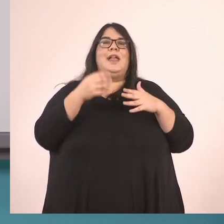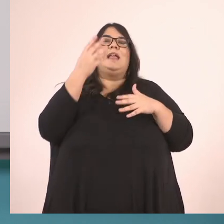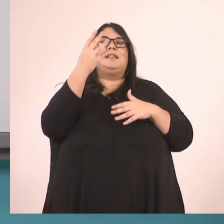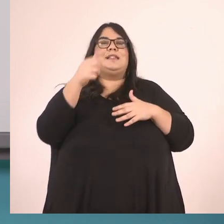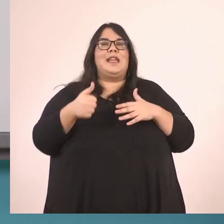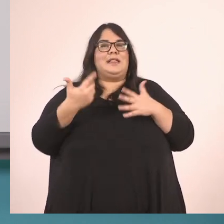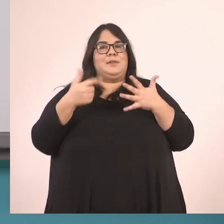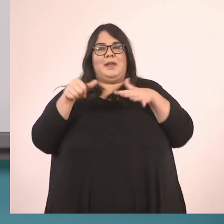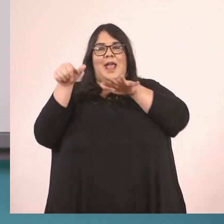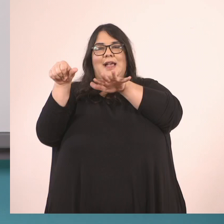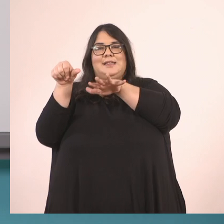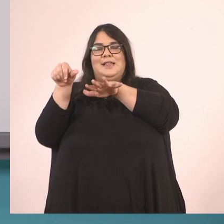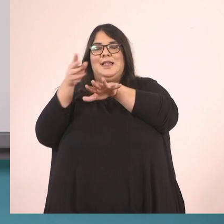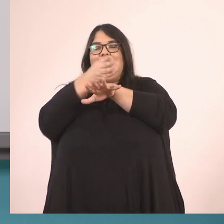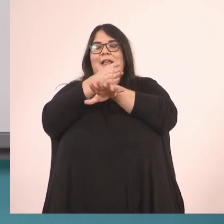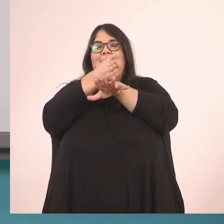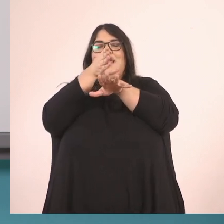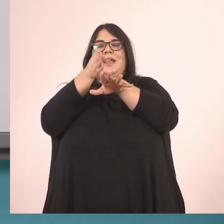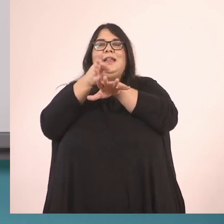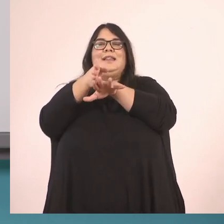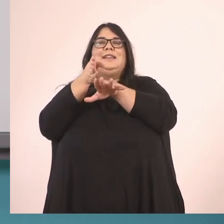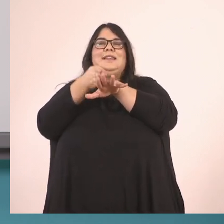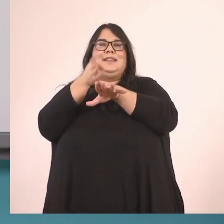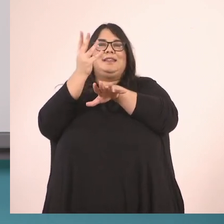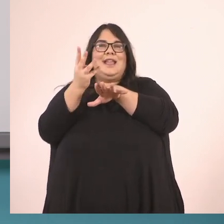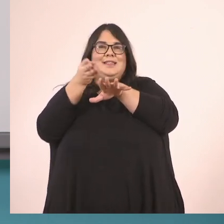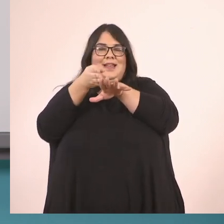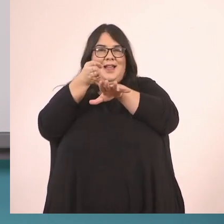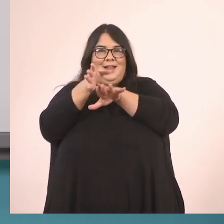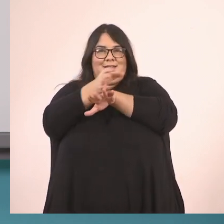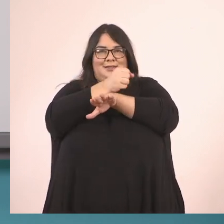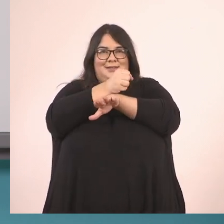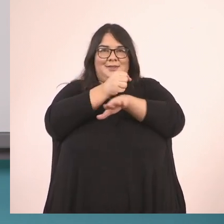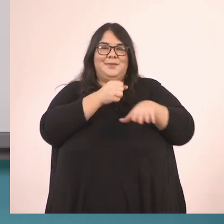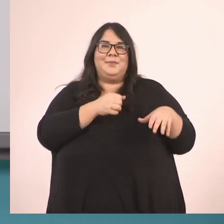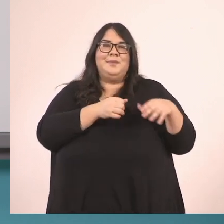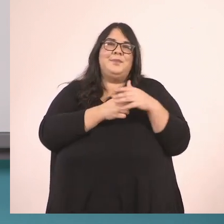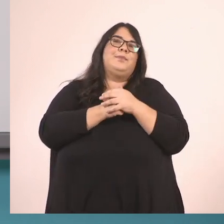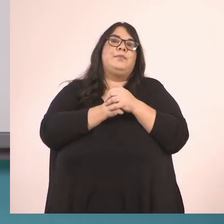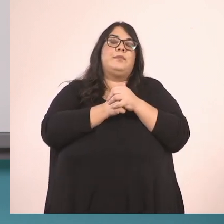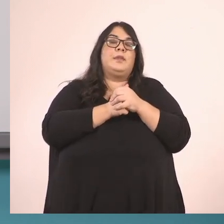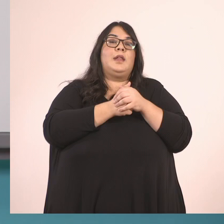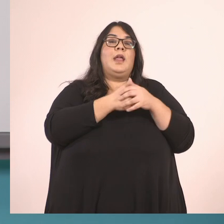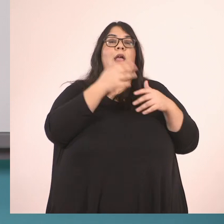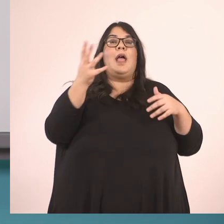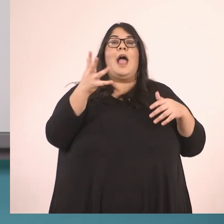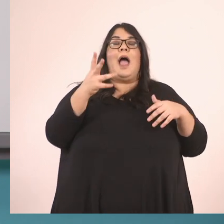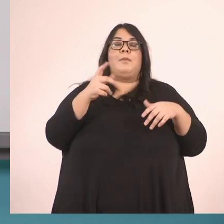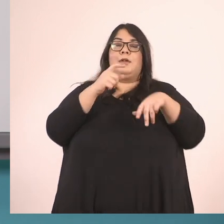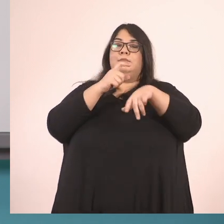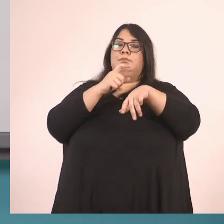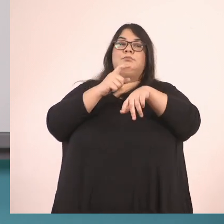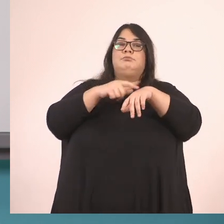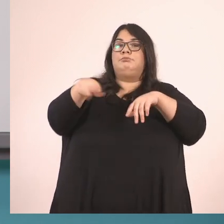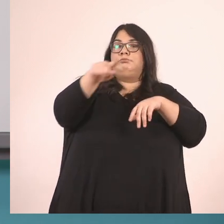Τα 4 έκτα είναι μεγαλύτερο από τα 3 έκτα. Αν έχετε χρόνο θα ήταν πολύ ωραίο να κάνετε